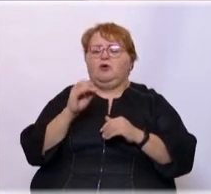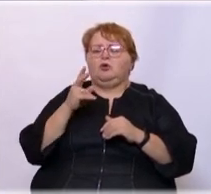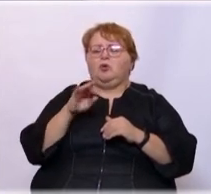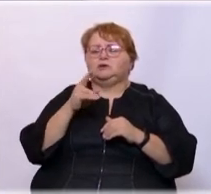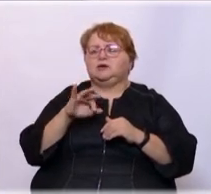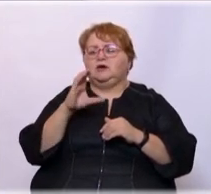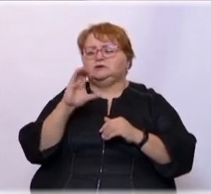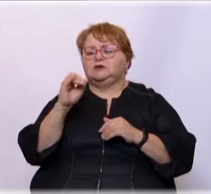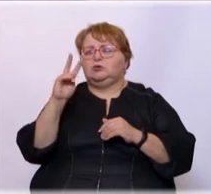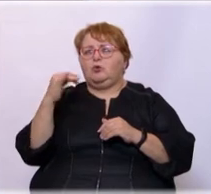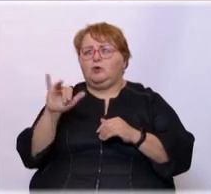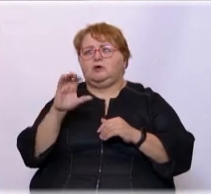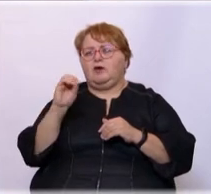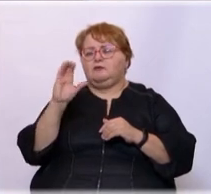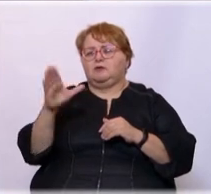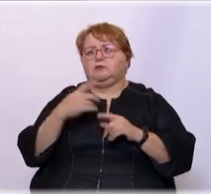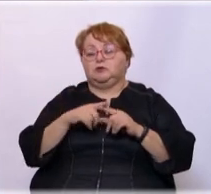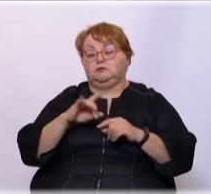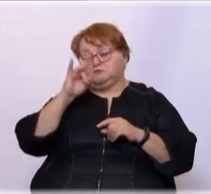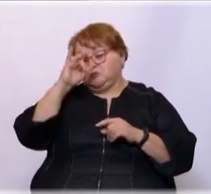нескольких чемпионах в лучшем мире футболистом.